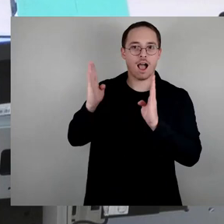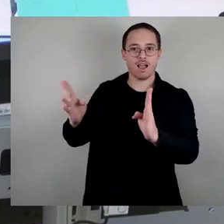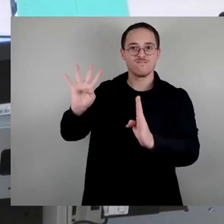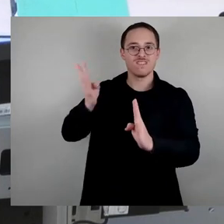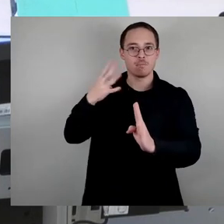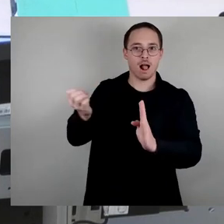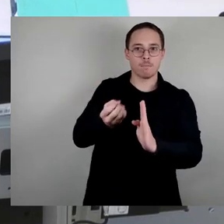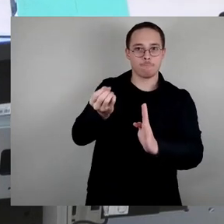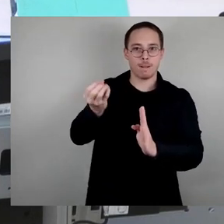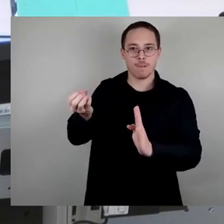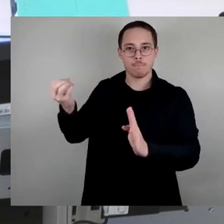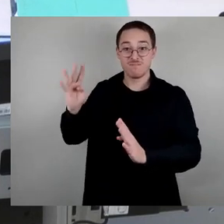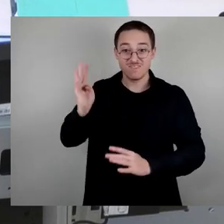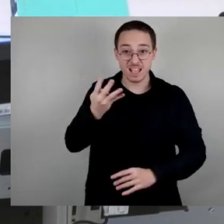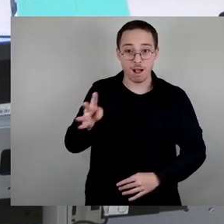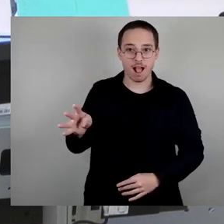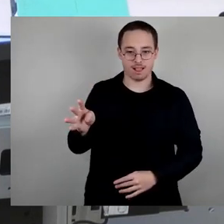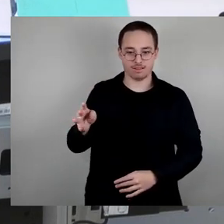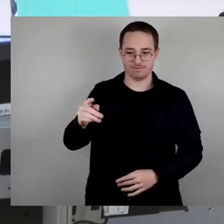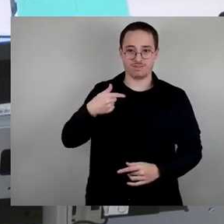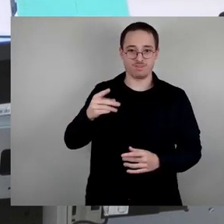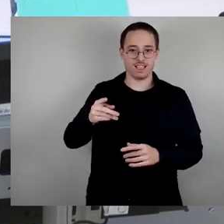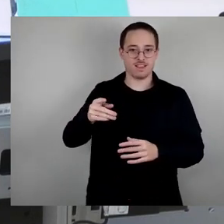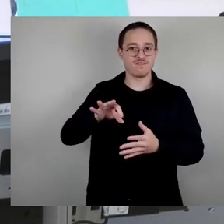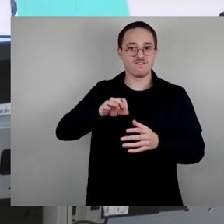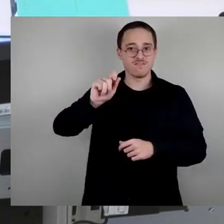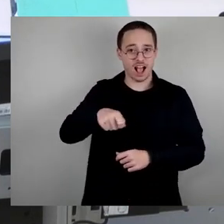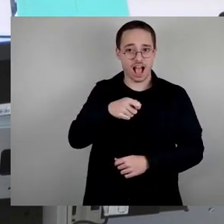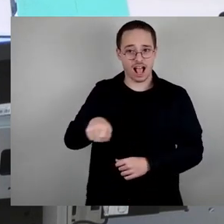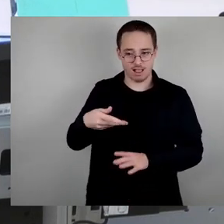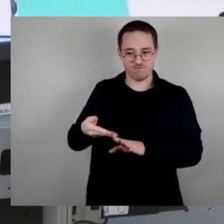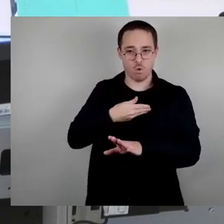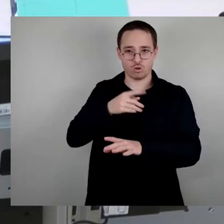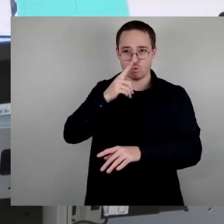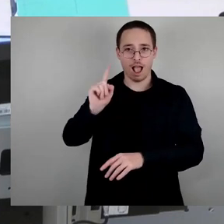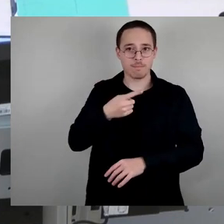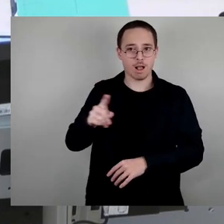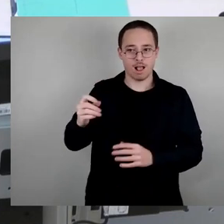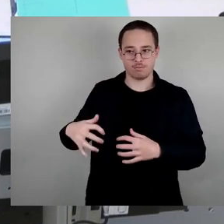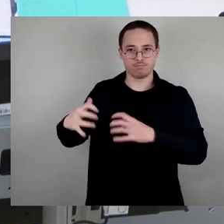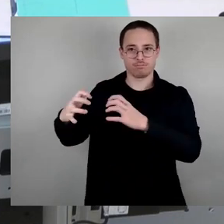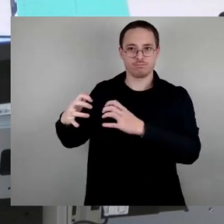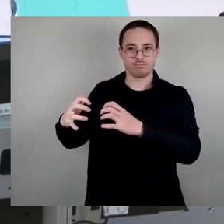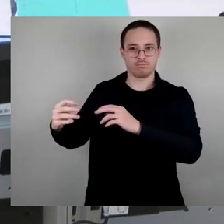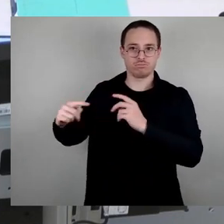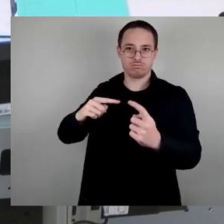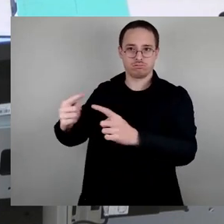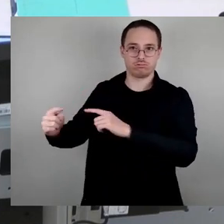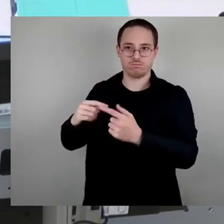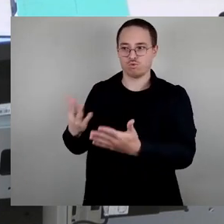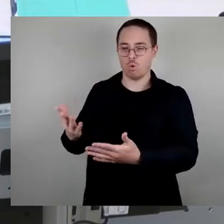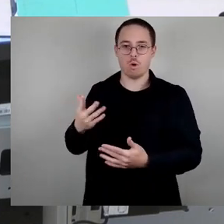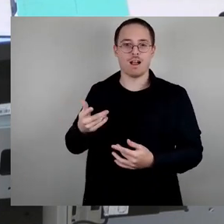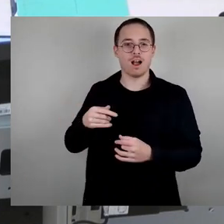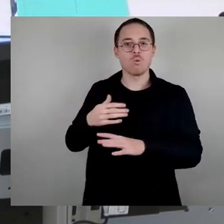Wahl. Das ist nicht realistisch, dass dort sozusagen, wir haben ja noch nicht mal einen Vorsitz gewählt, das sollte auch erst beim